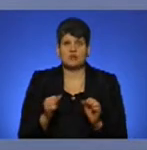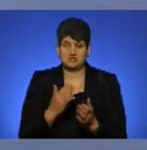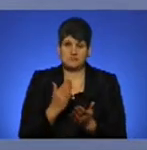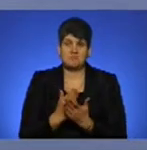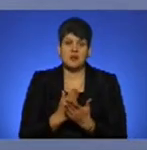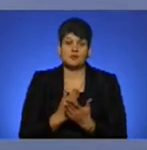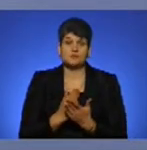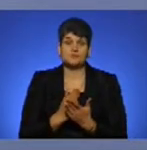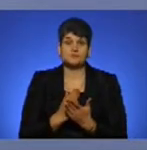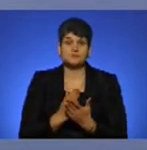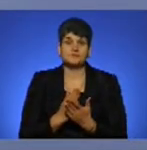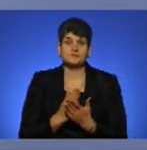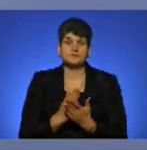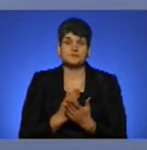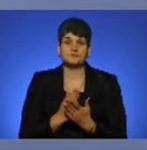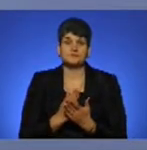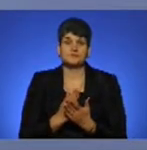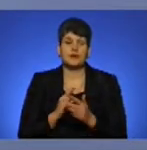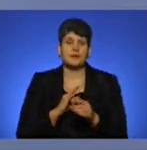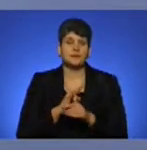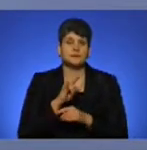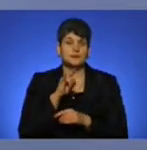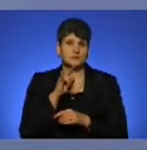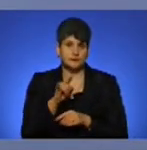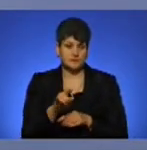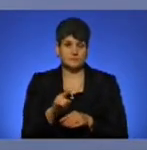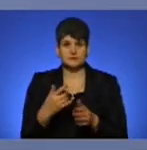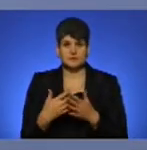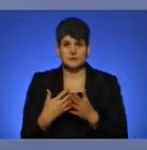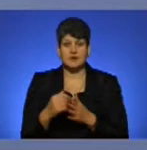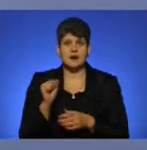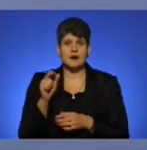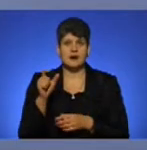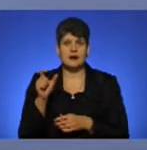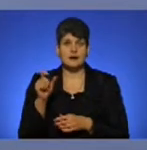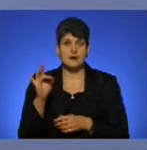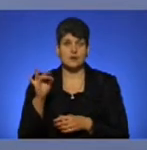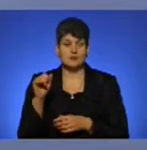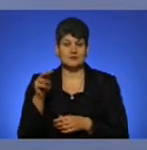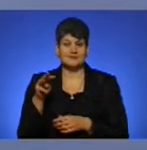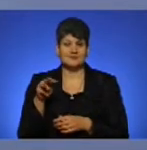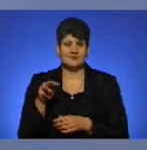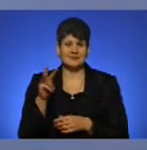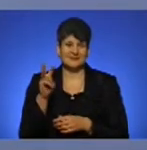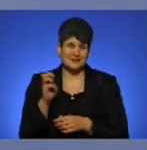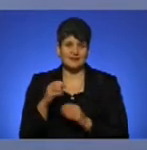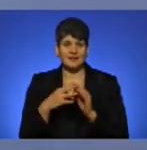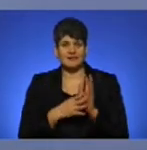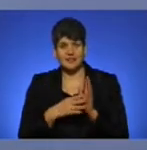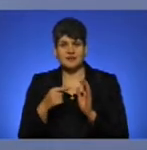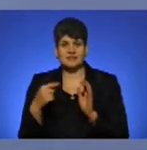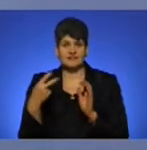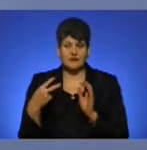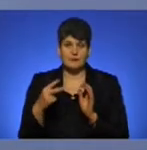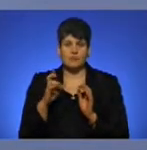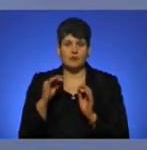повітряні судна типу «Аробус-319-20», «Боїн